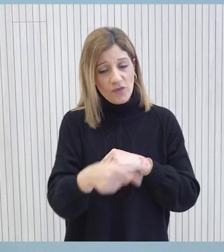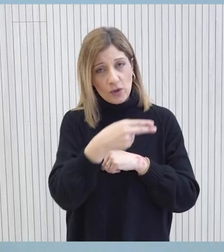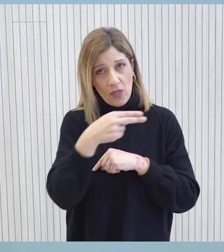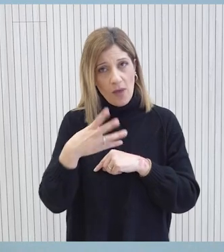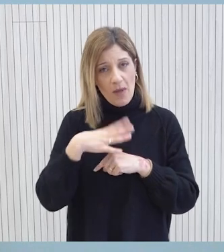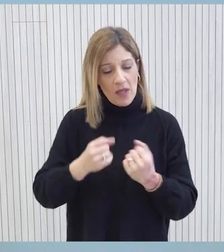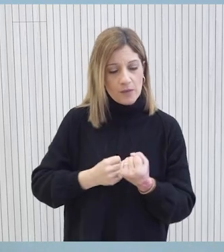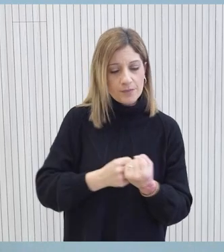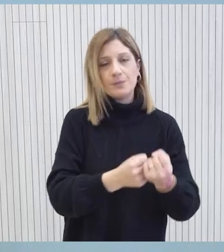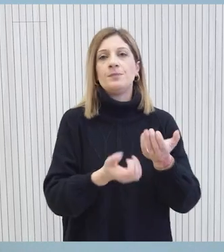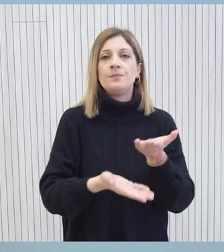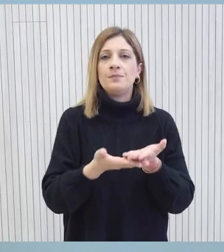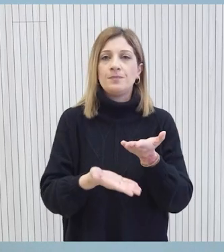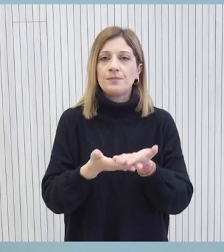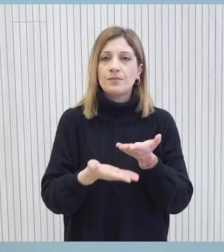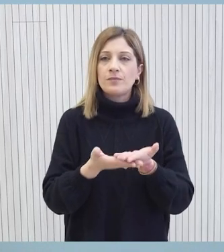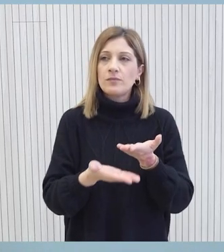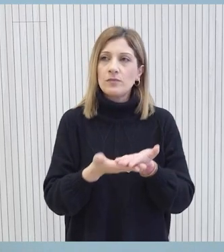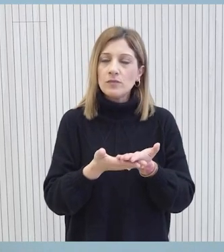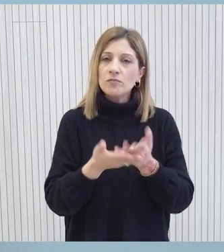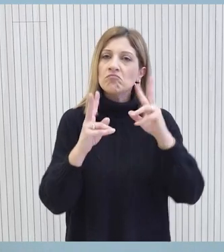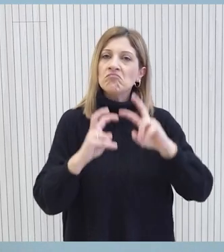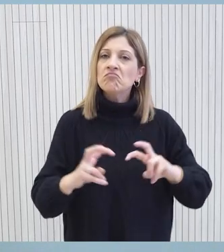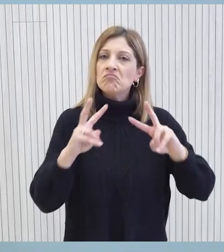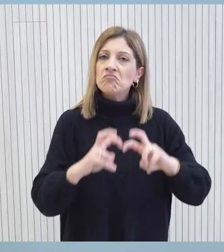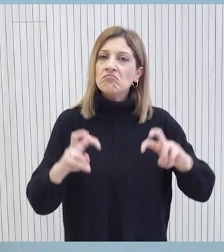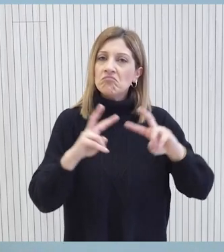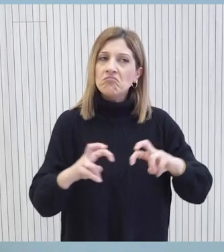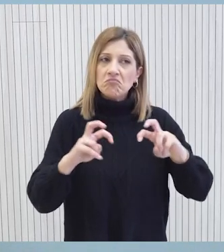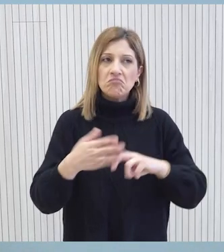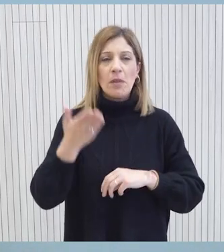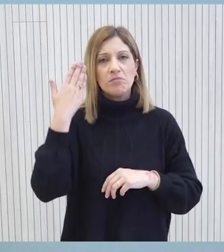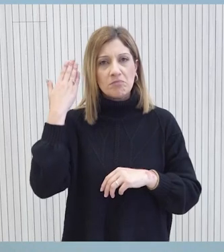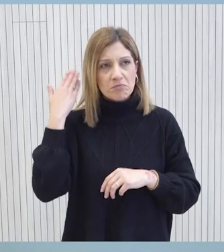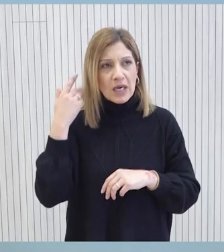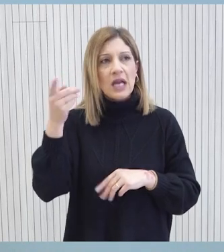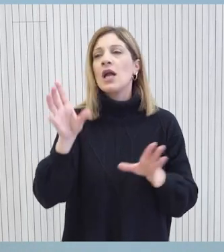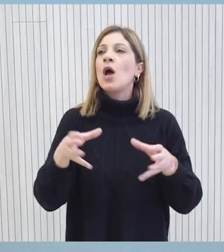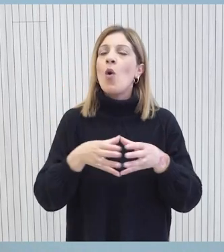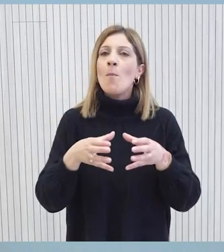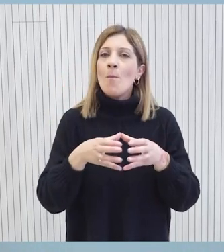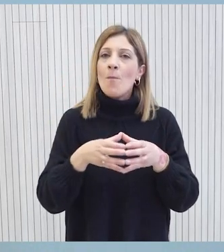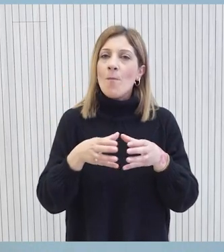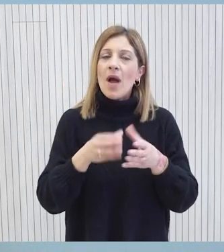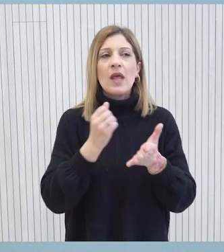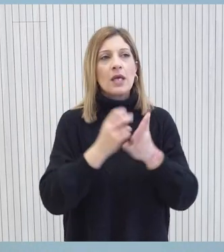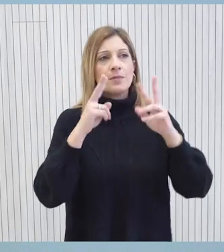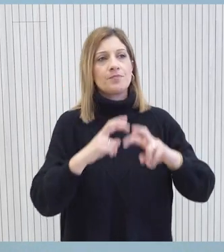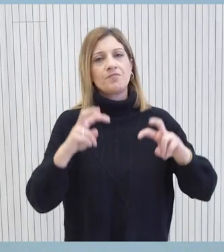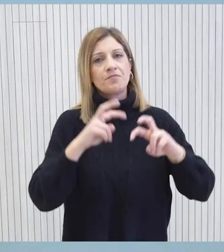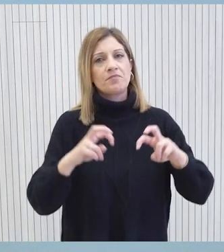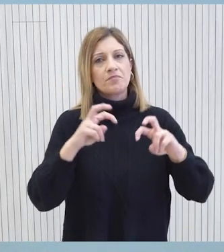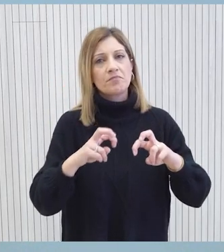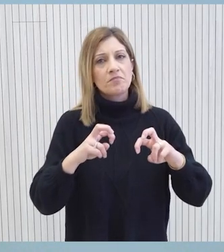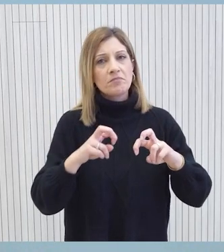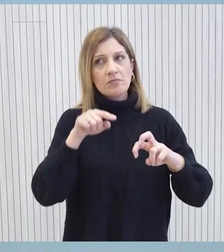συνδράμει στην ολοκλήρωση των ερευνών που υπήρχαν ήδη ενώπιον των αρμόδιων αρχών αλλά και για την εξέταση των εντύπων